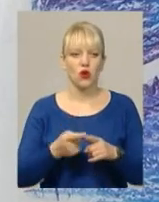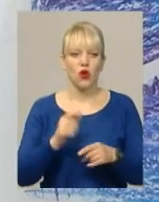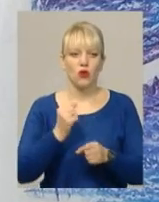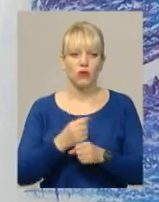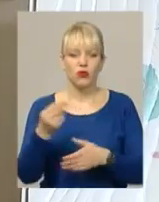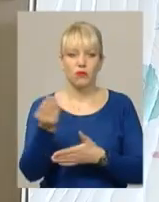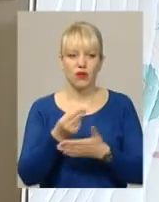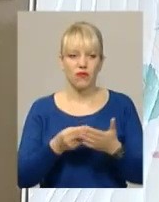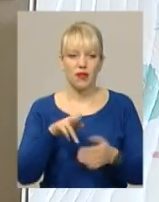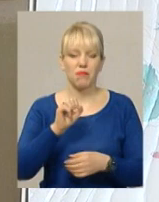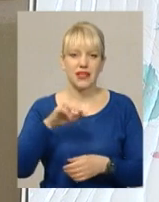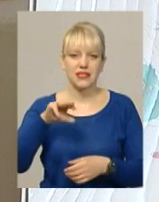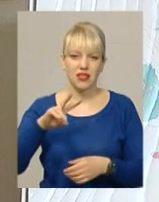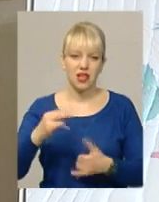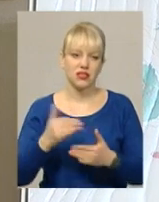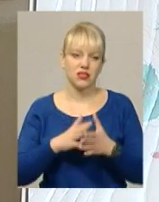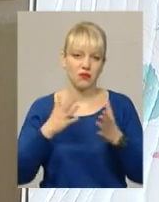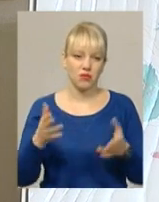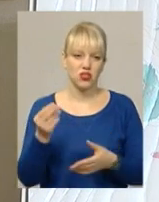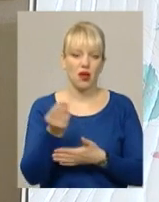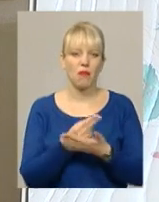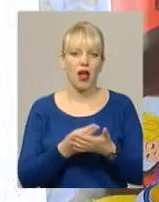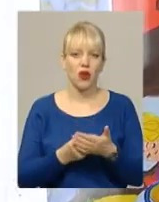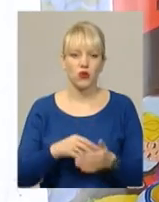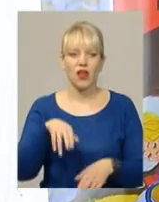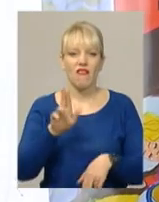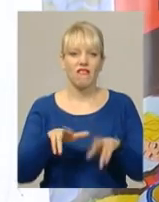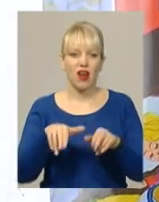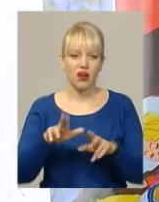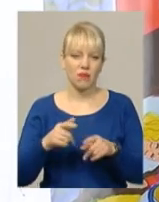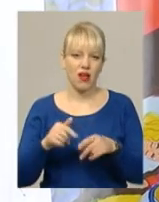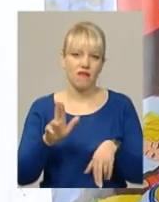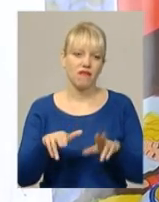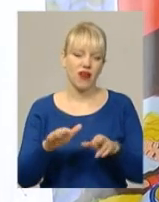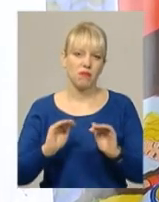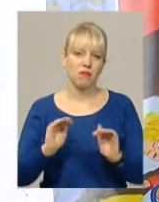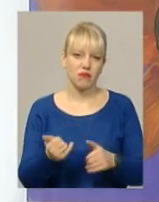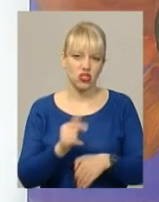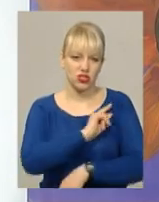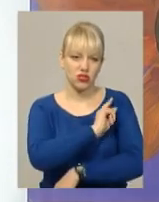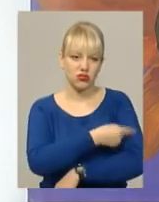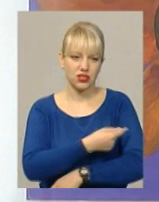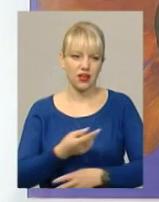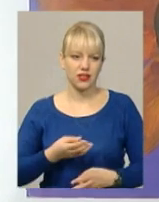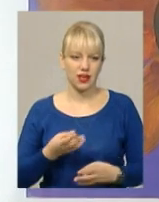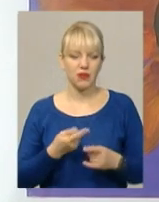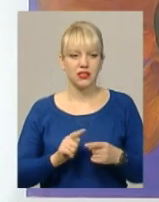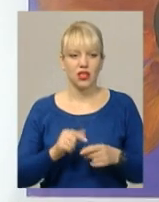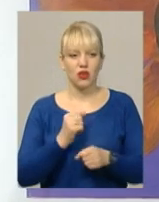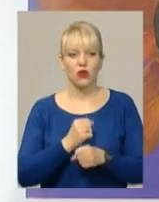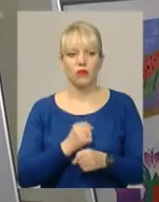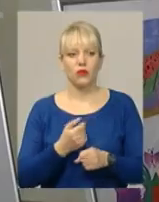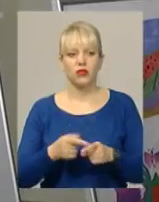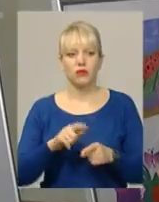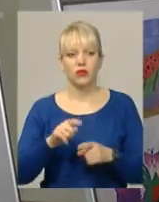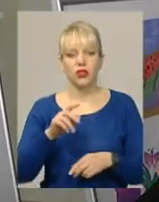пастелью. Зараз Аріна все більше малює фарбами, бо маски пензликом вимагають від неї менших зусиль. Це в нас робота, це слоняшники, це